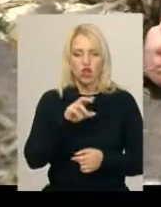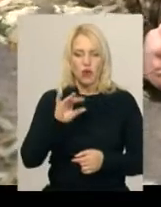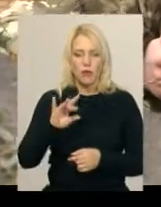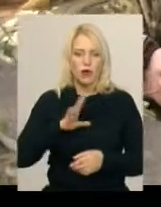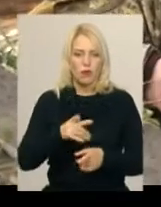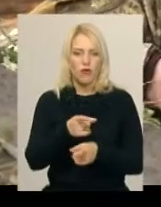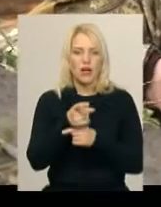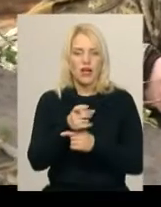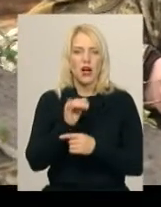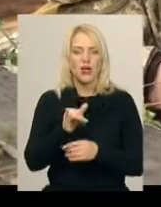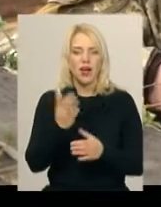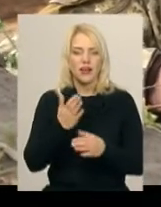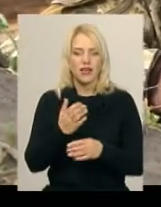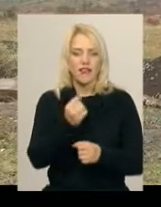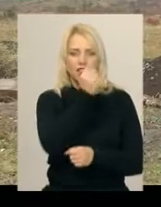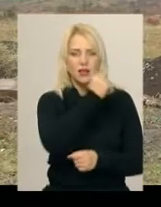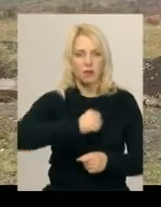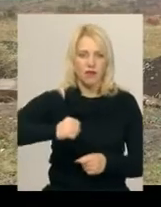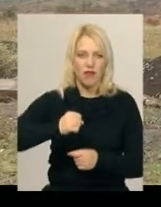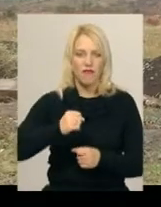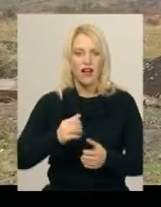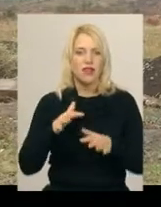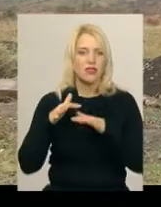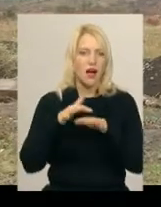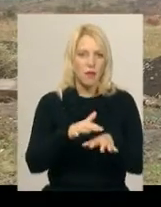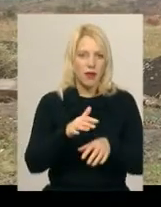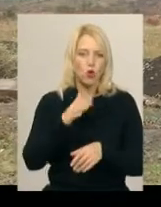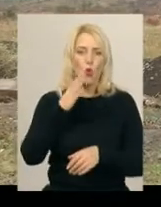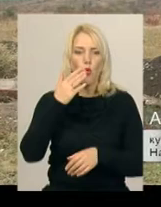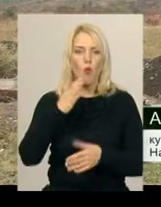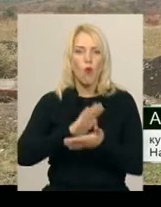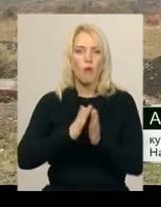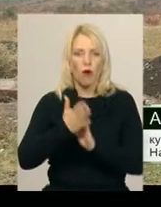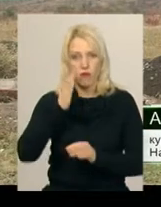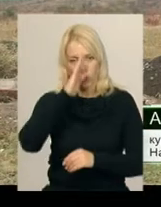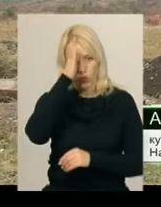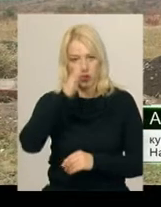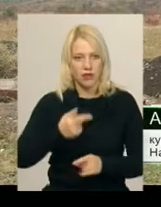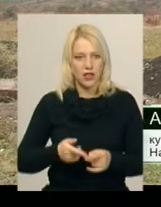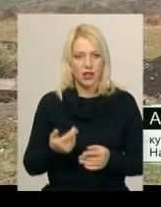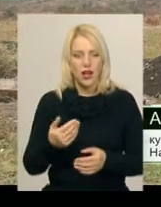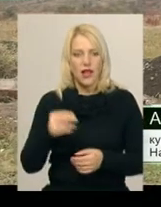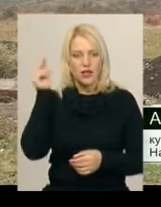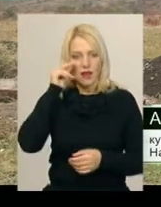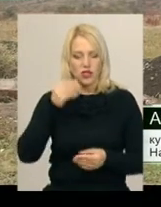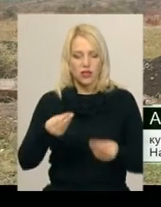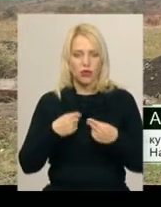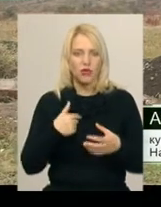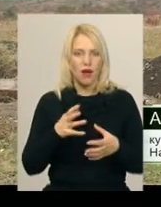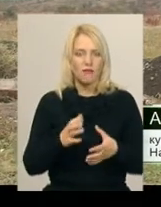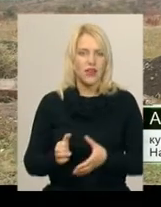підрозділи, який відбивав напад умовного противника. Навчання дають нам більш загоченість підрозділу.